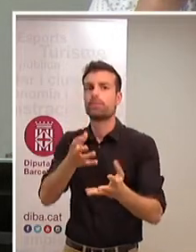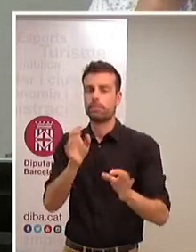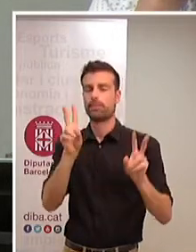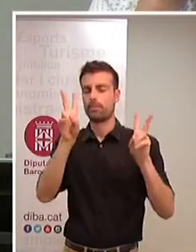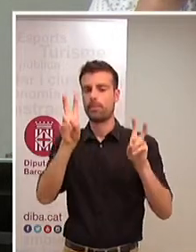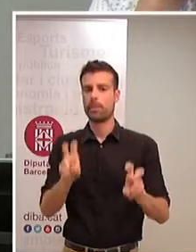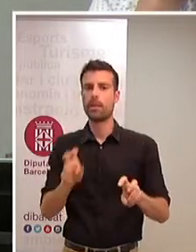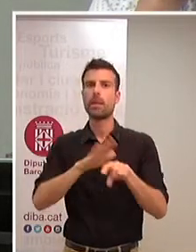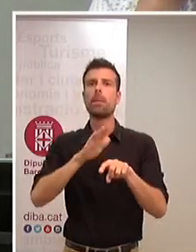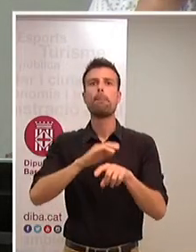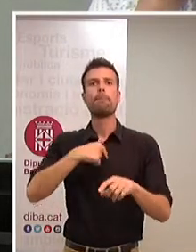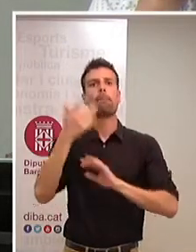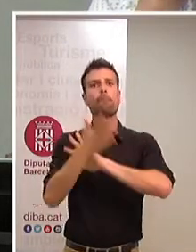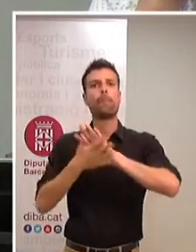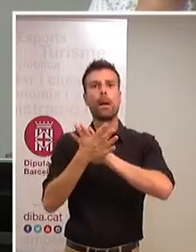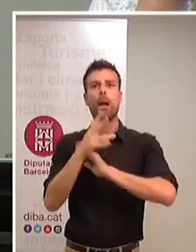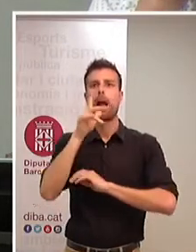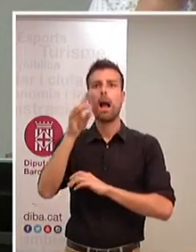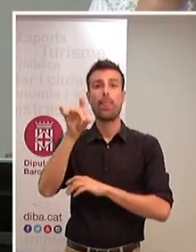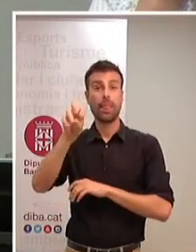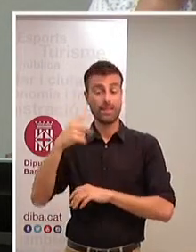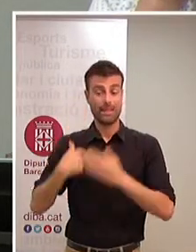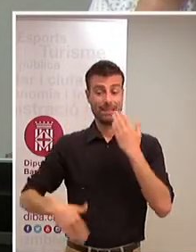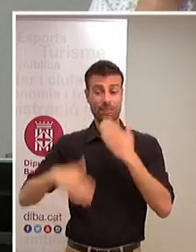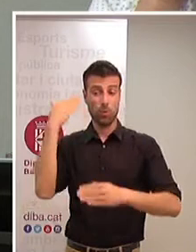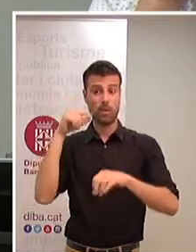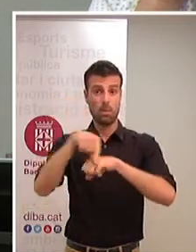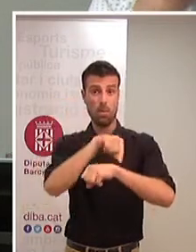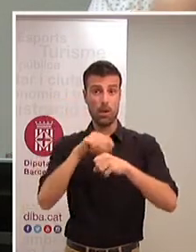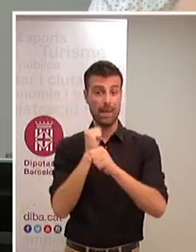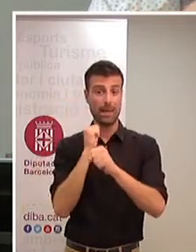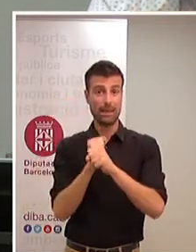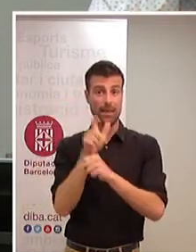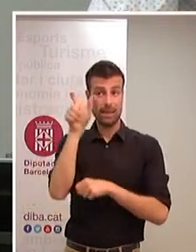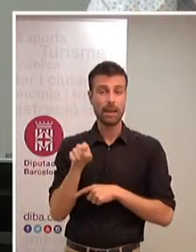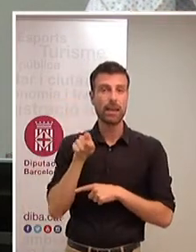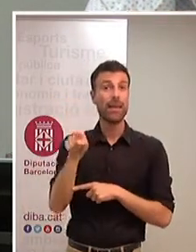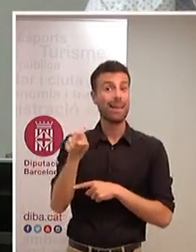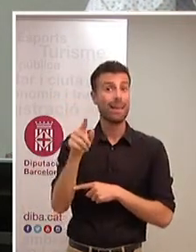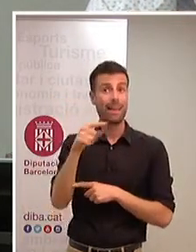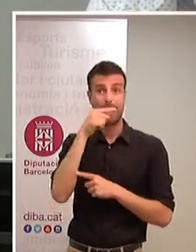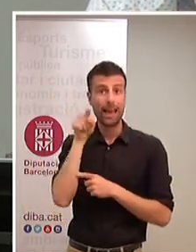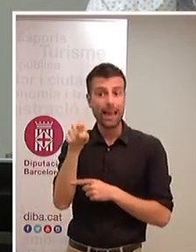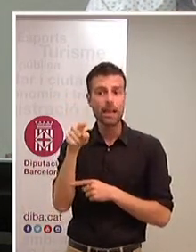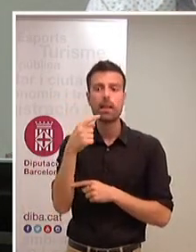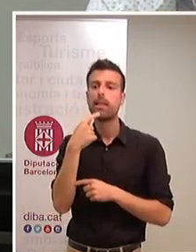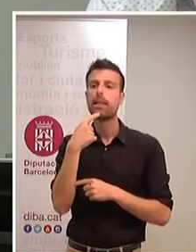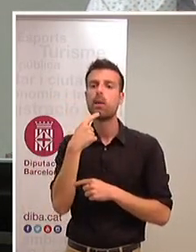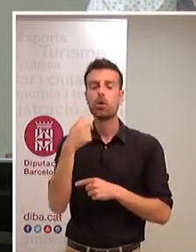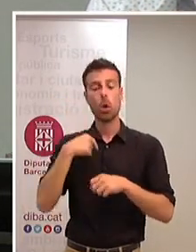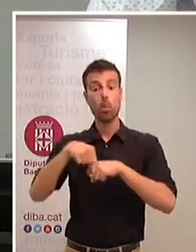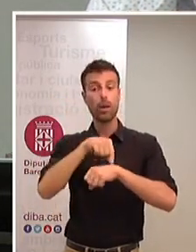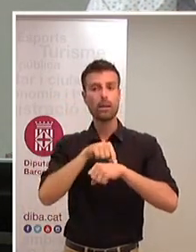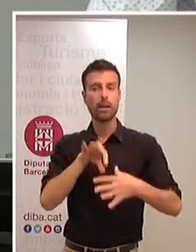Backlack Havel quan ell va entrar en política ell explicava que ell feia política des del cor